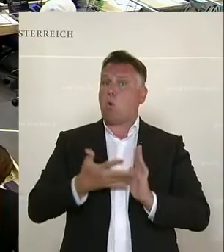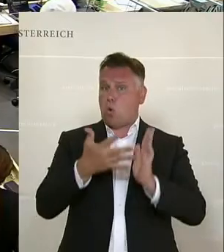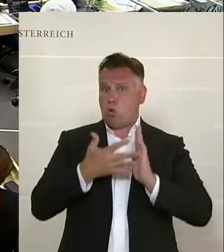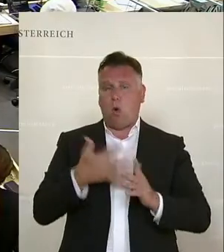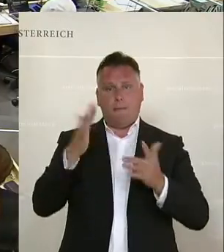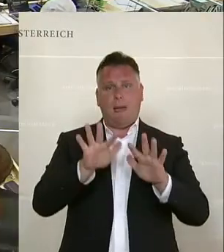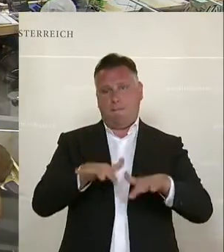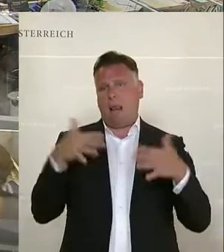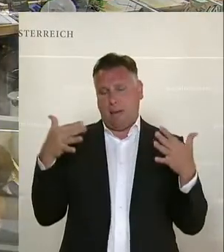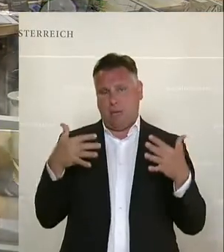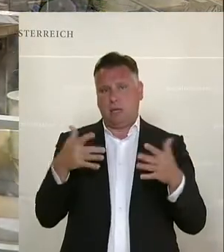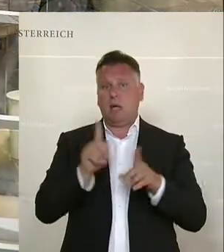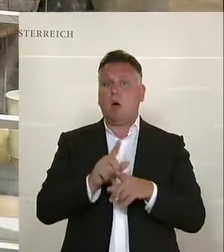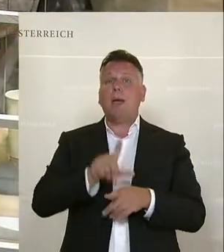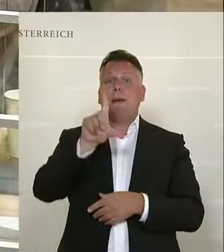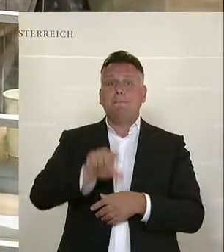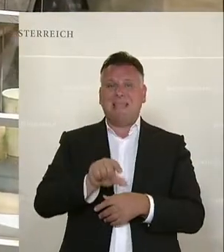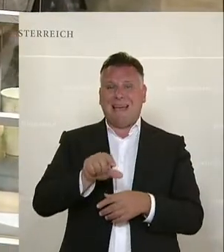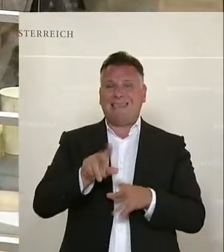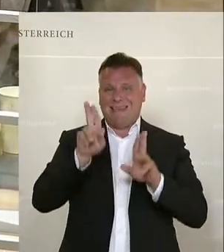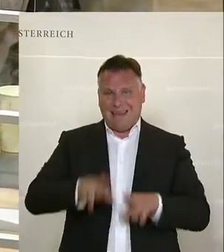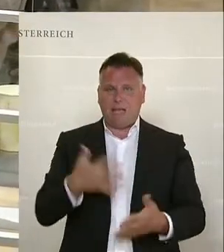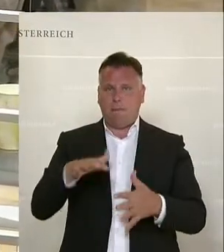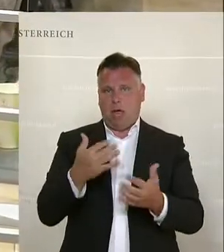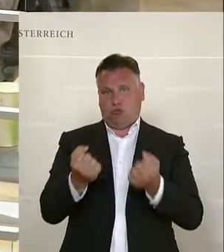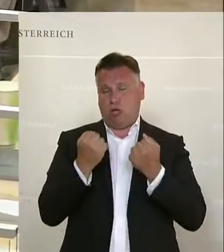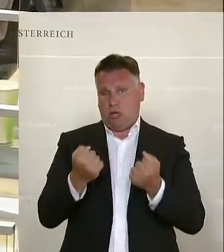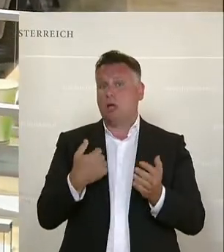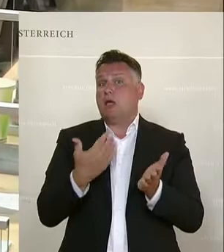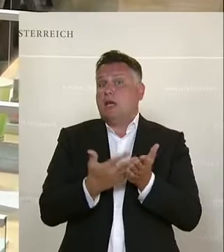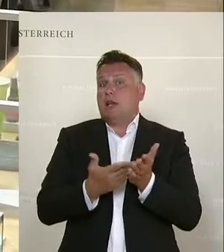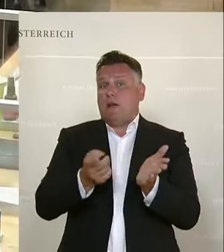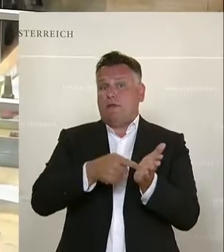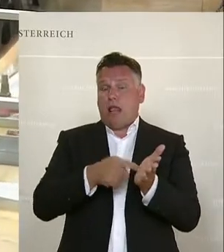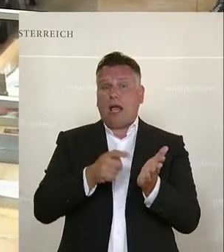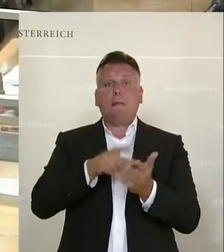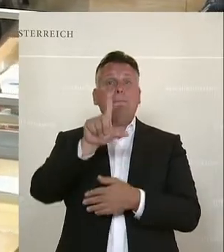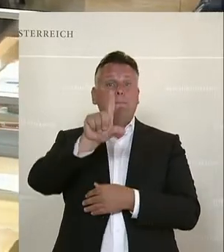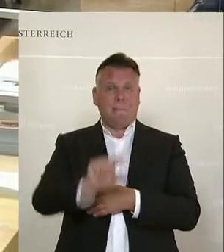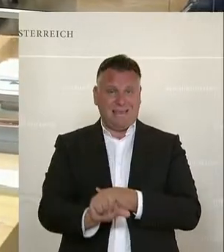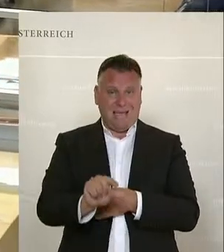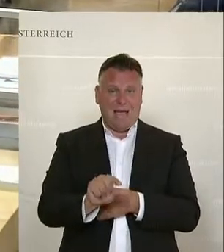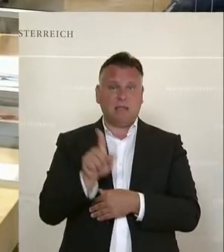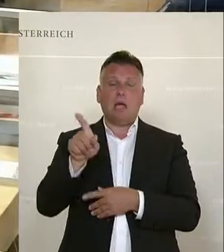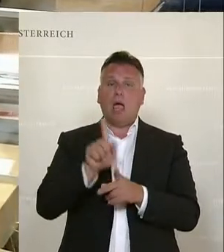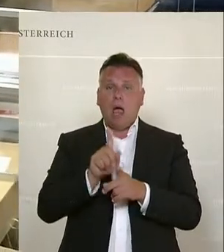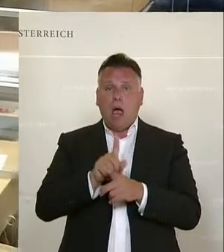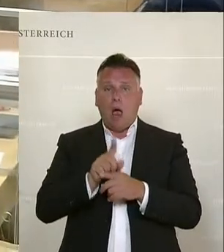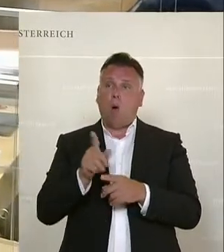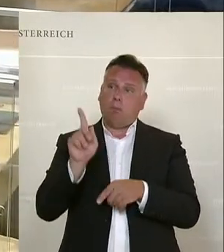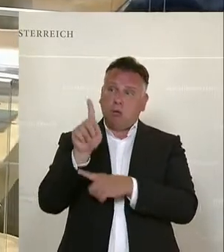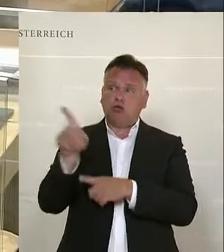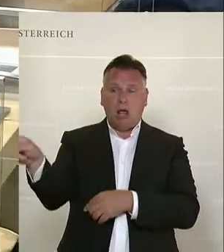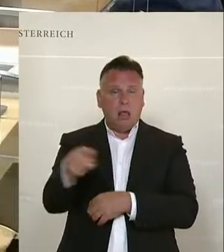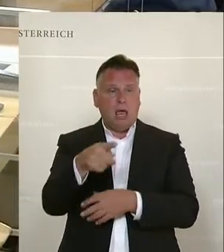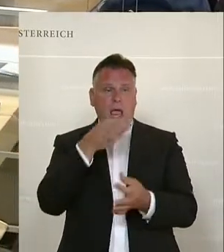und wir brauchen eine Stärkung der Minderheitenrechte. Und ich verlange deshalb, dass auch zukünftig die Minderheiten die Auskunftspersonen bestellen können, die